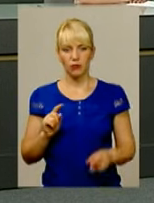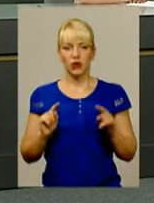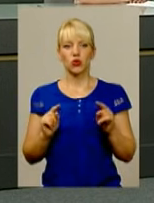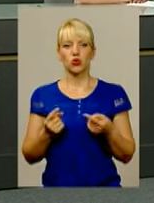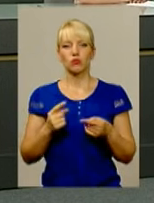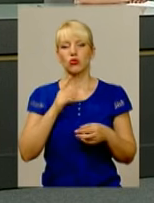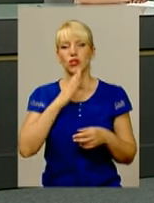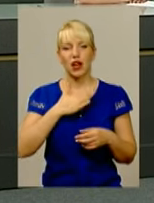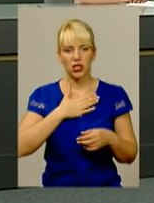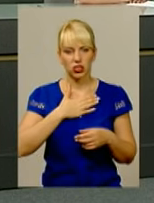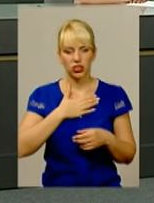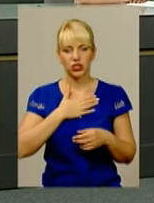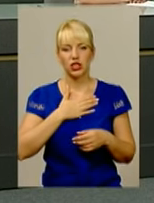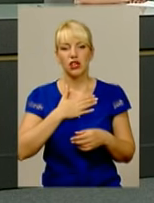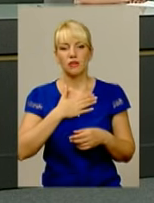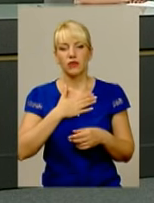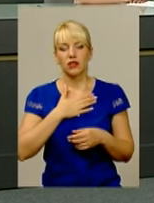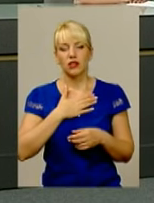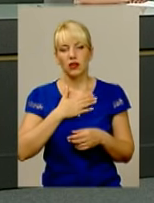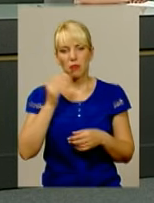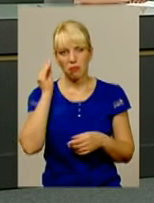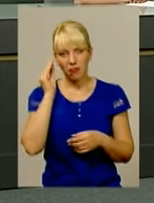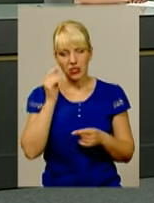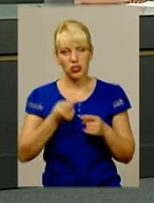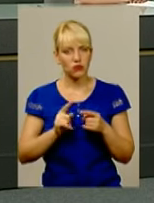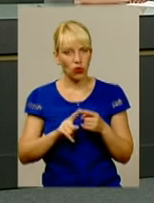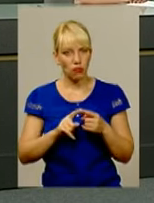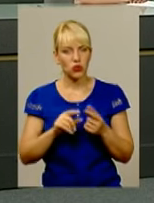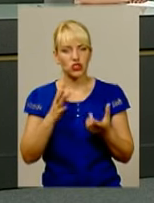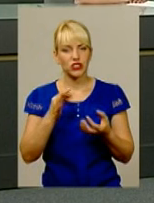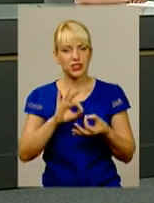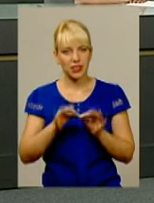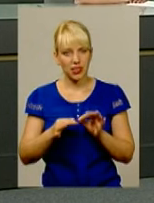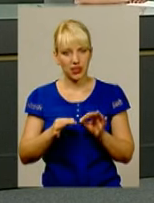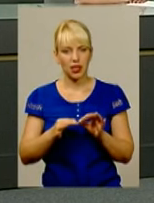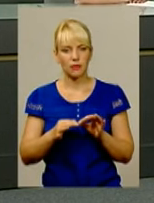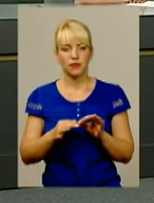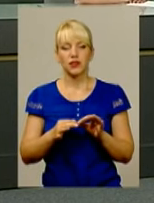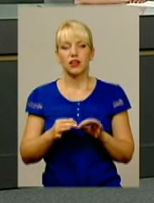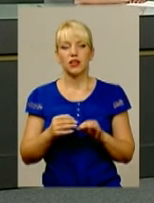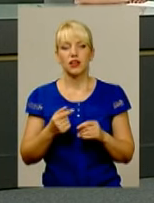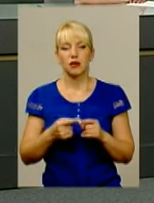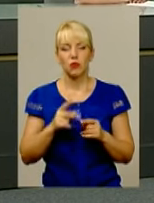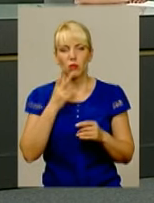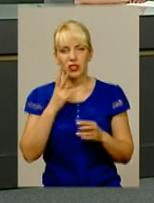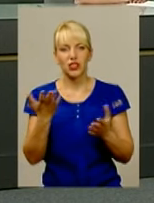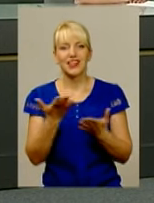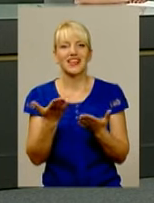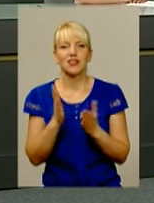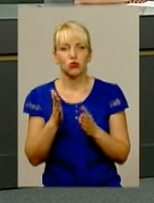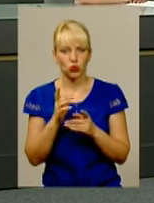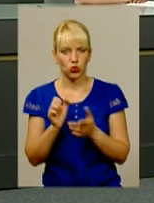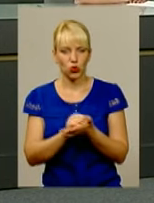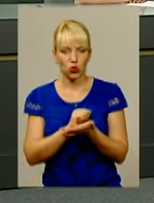бачення в цьому надзвичайно складне, оскільки ми ще не знаємо, які та саме нормативні документи будуть мінятися, як вони будуть